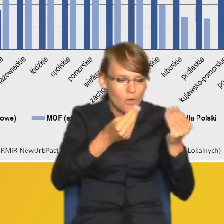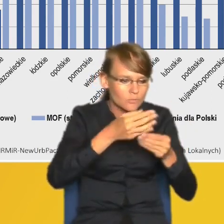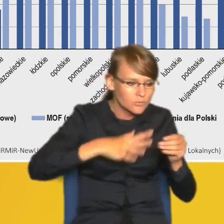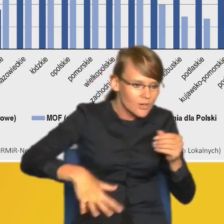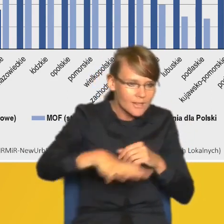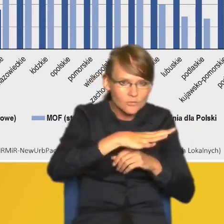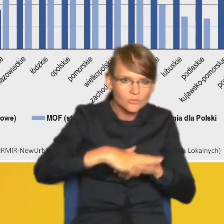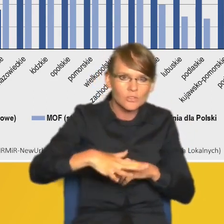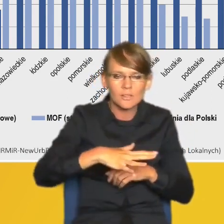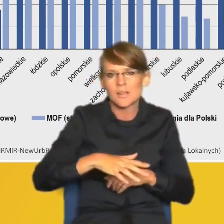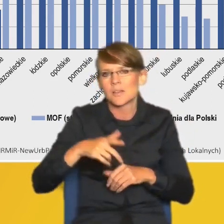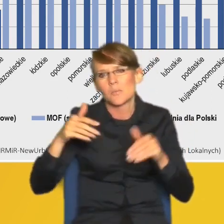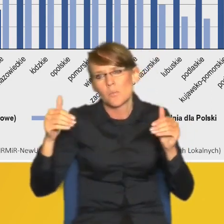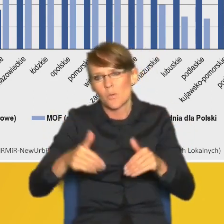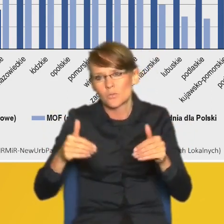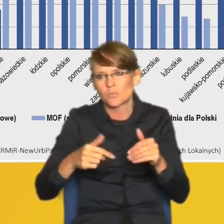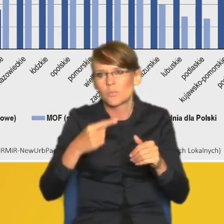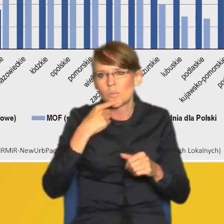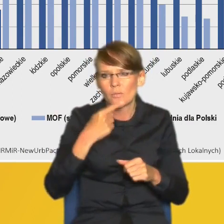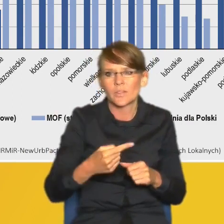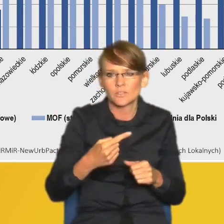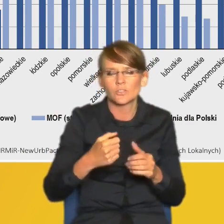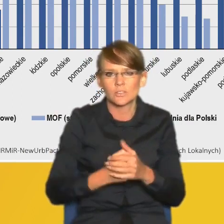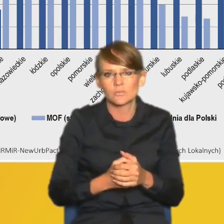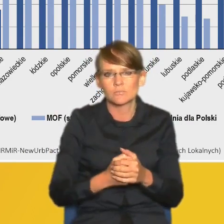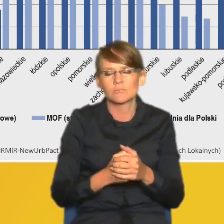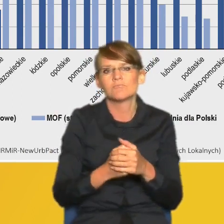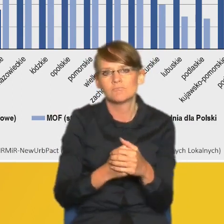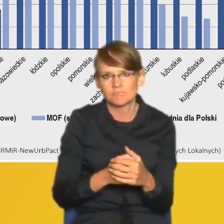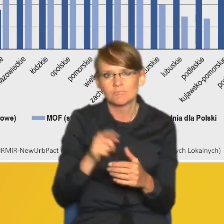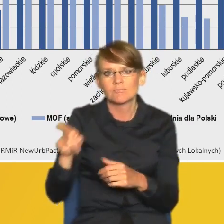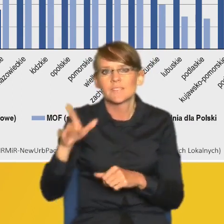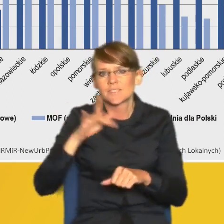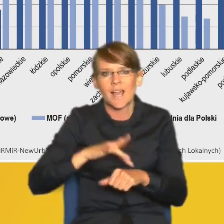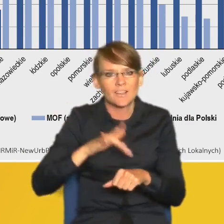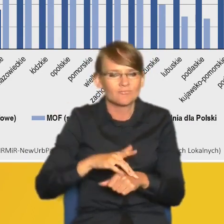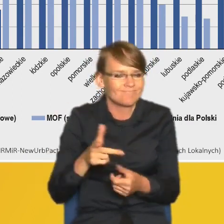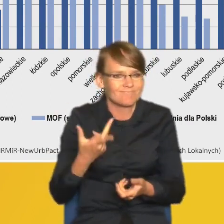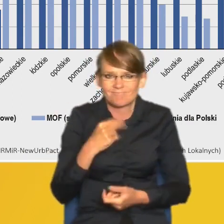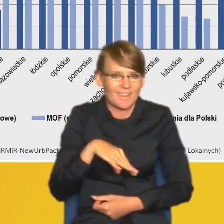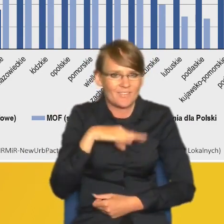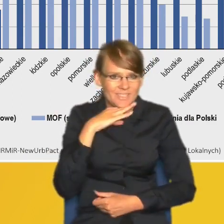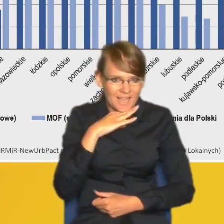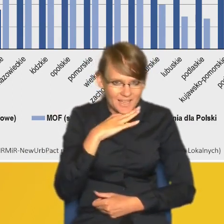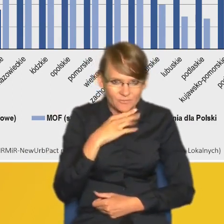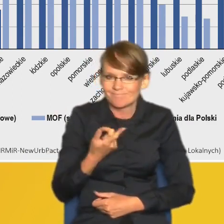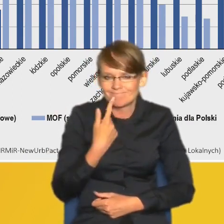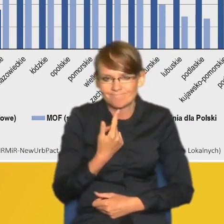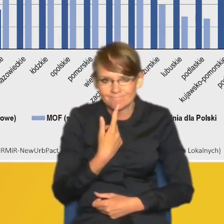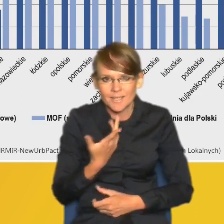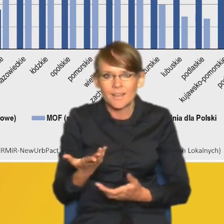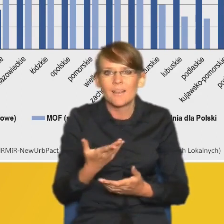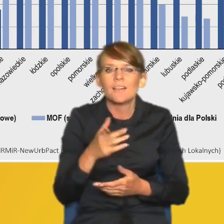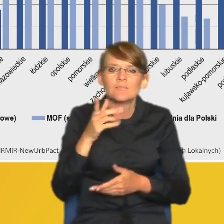moglibyśmy powiedzieć, że są to wskaźniki dalece niewystarczające. Zwłaszcza, że w niektórych